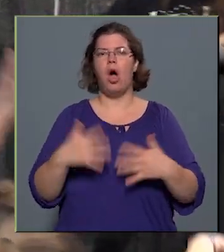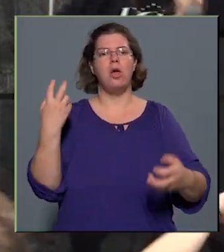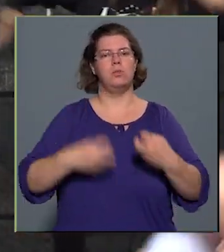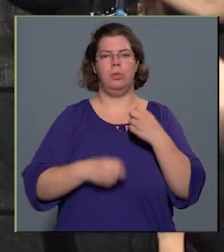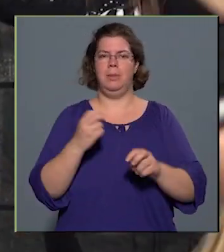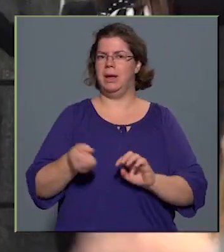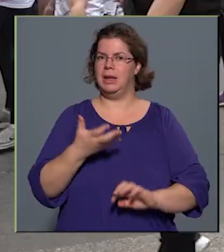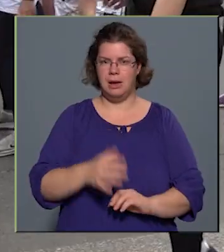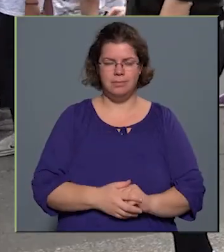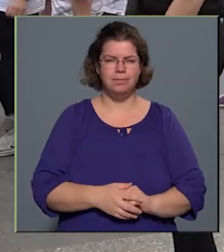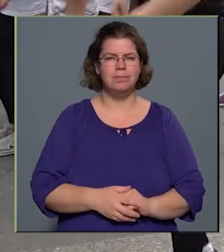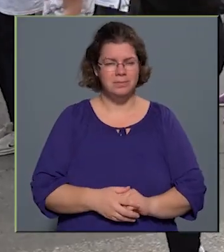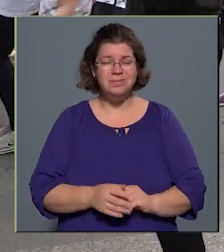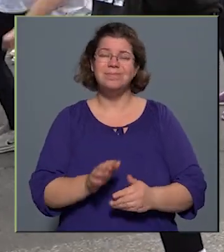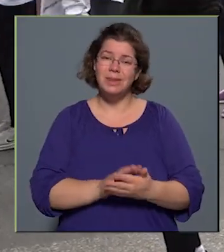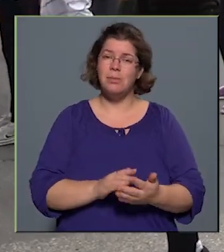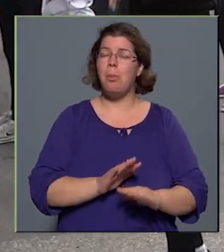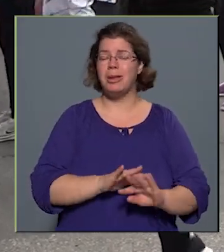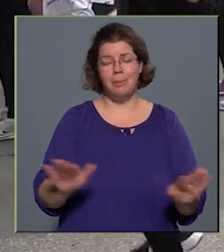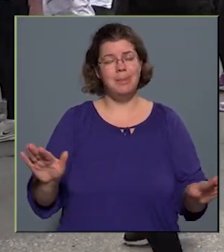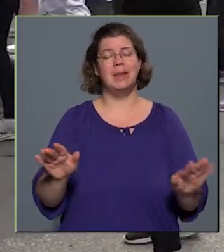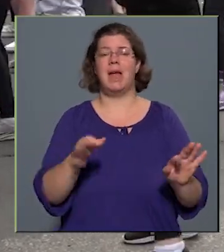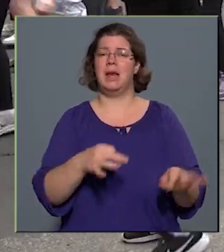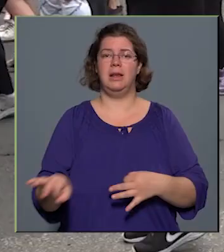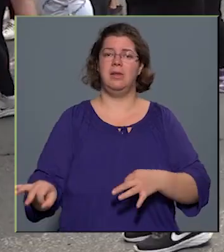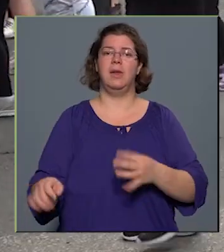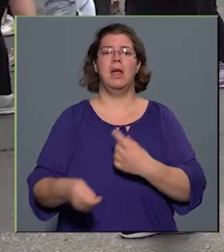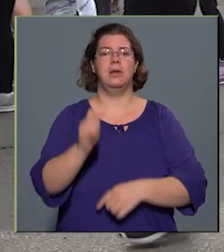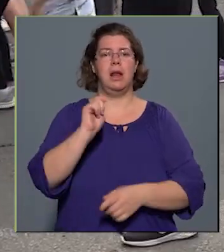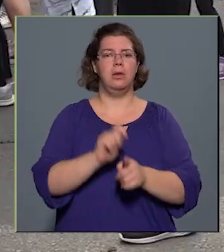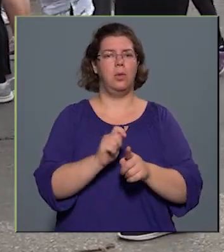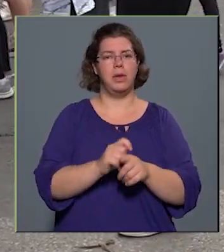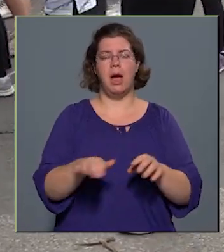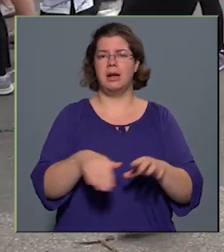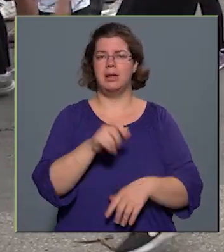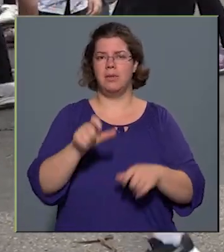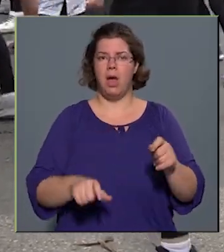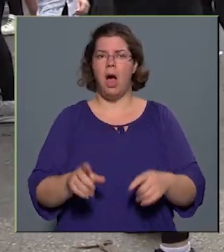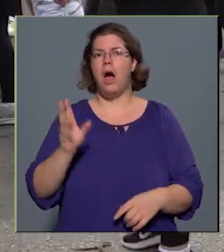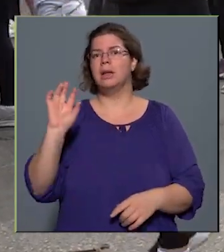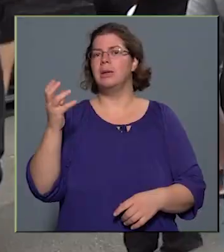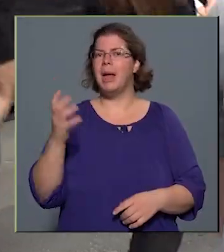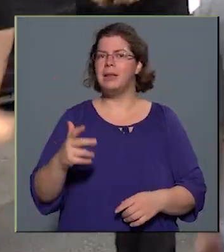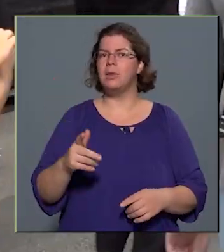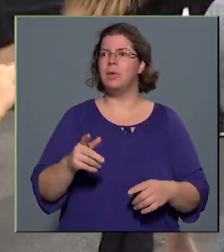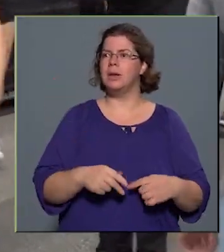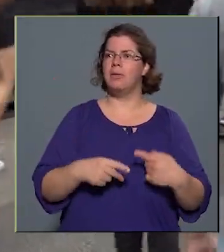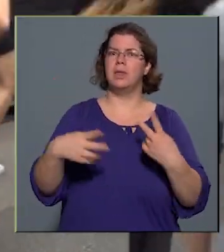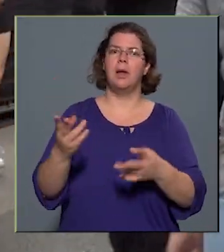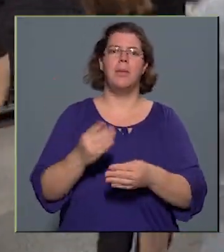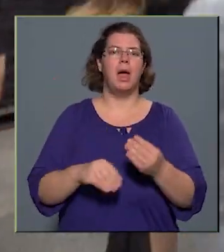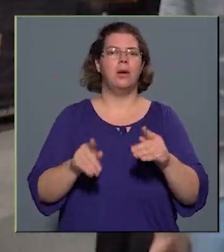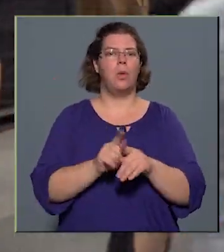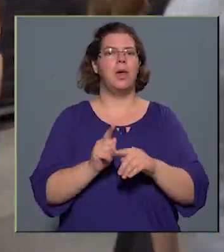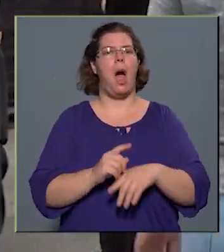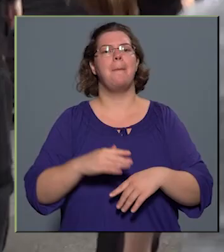jellemző. Majdnem minden rendezvényen találunk olyan résztvevőt, akit a mentő innen viszel, mert olyan magas koleszterint